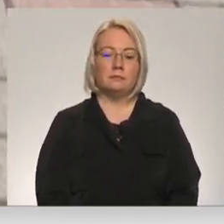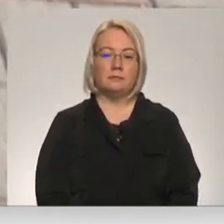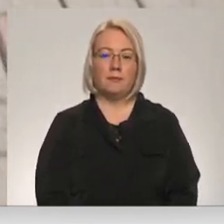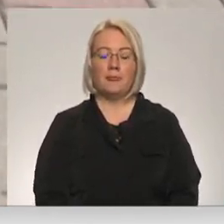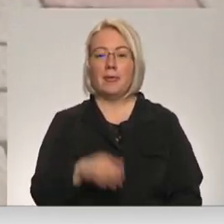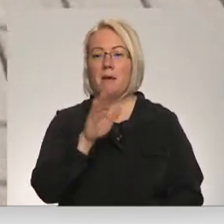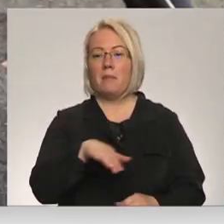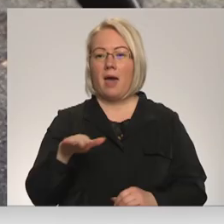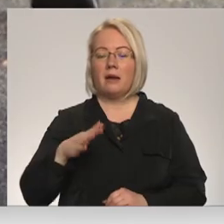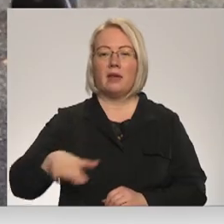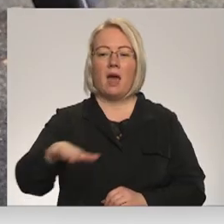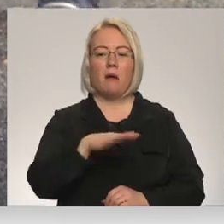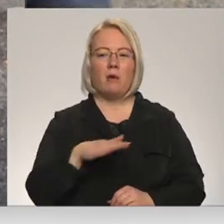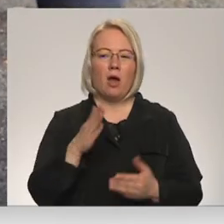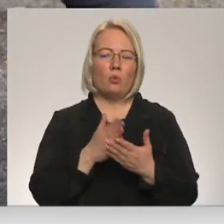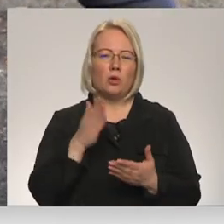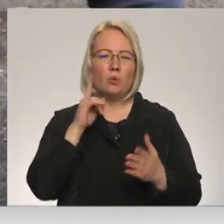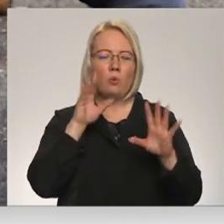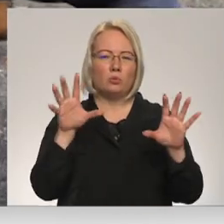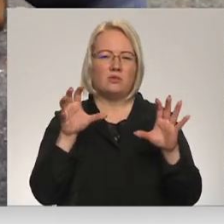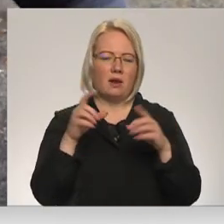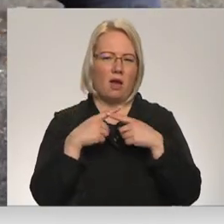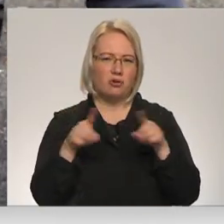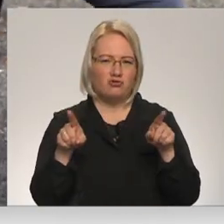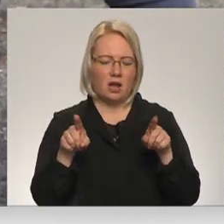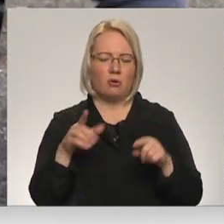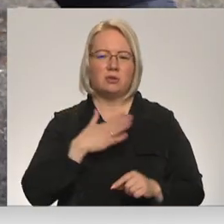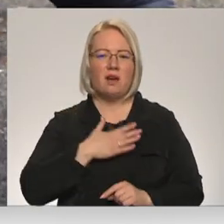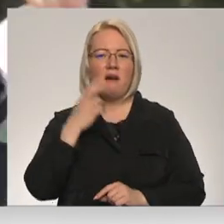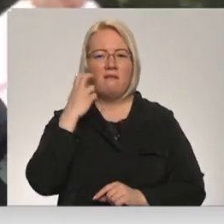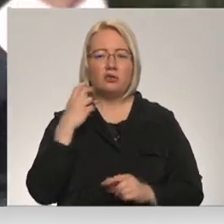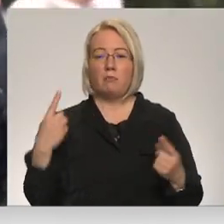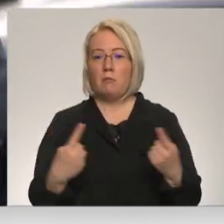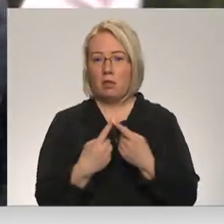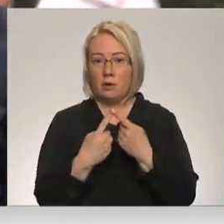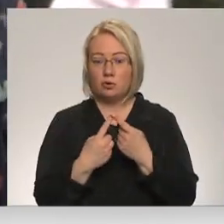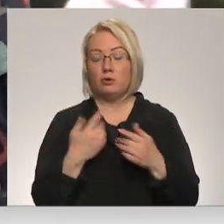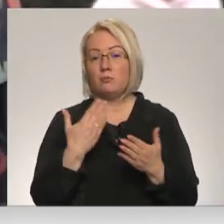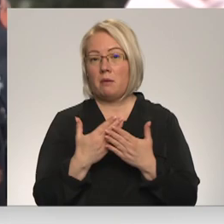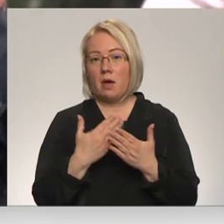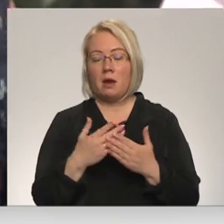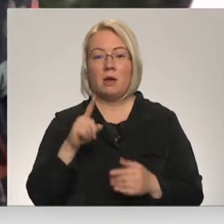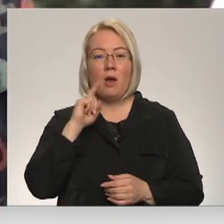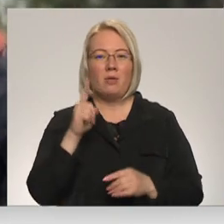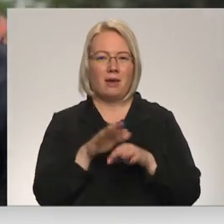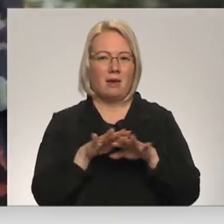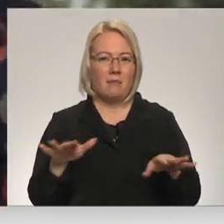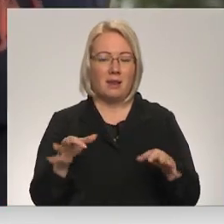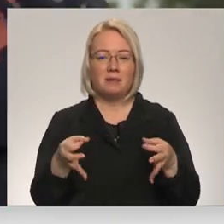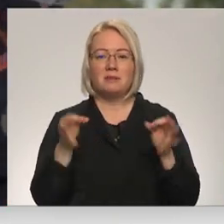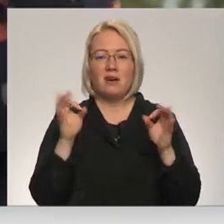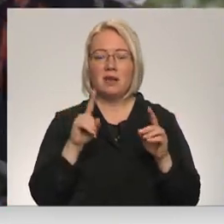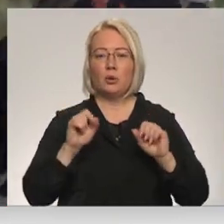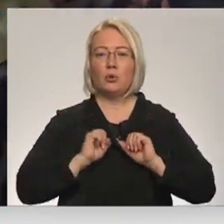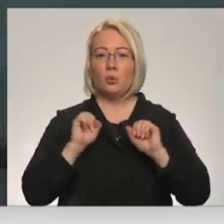Bērni apkārt notiekošo uztver ļoti atšķirīgi un arī savam vecumam atbilstoši. Tā piemēram, jaunākiem bērniem svarīga ir